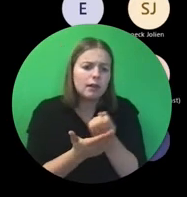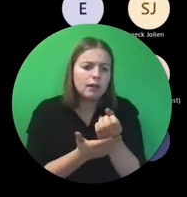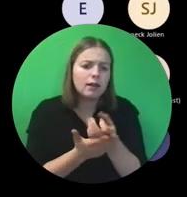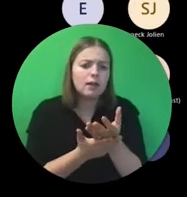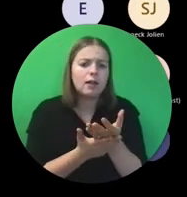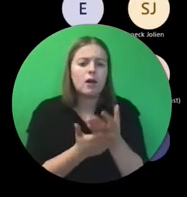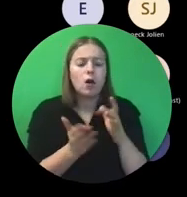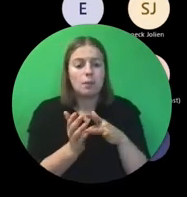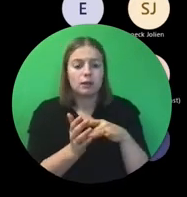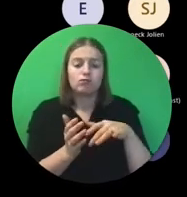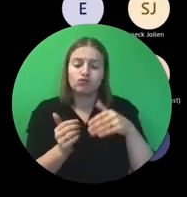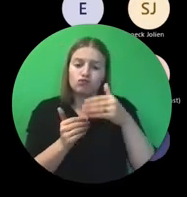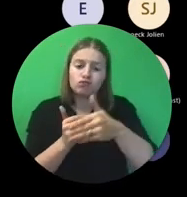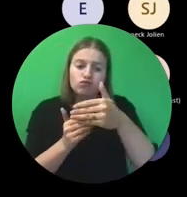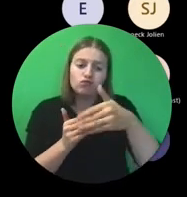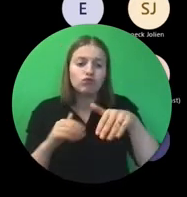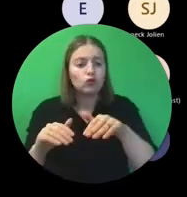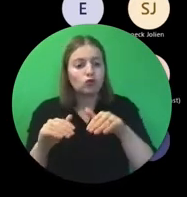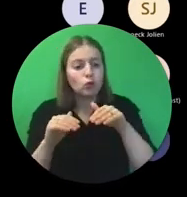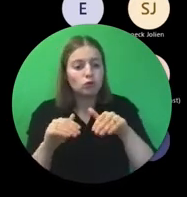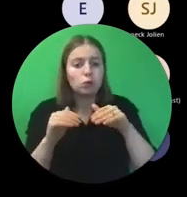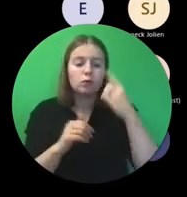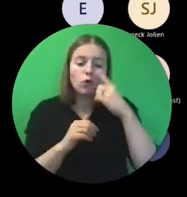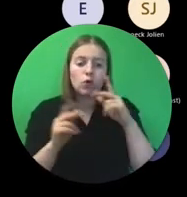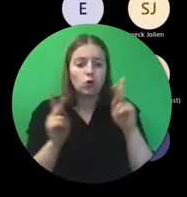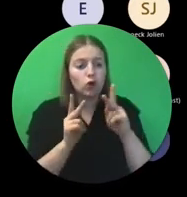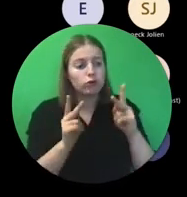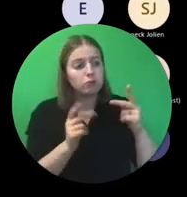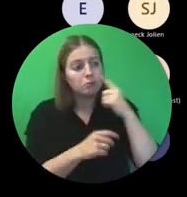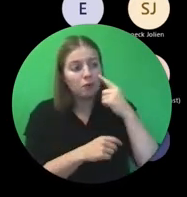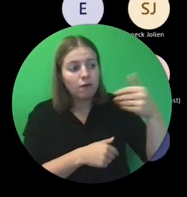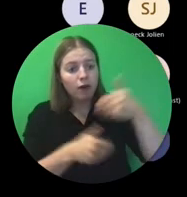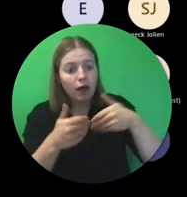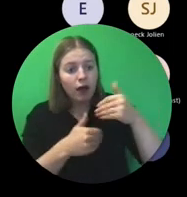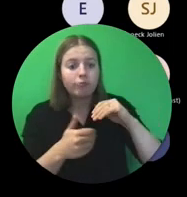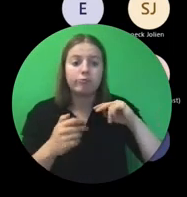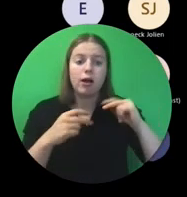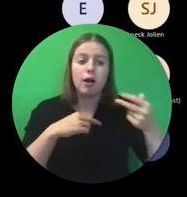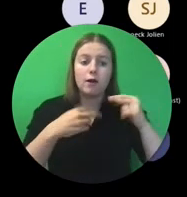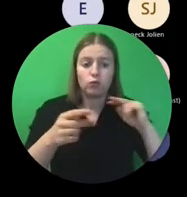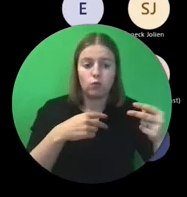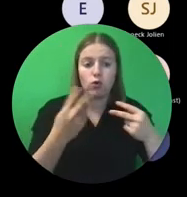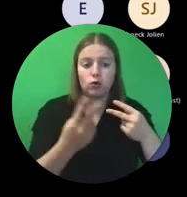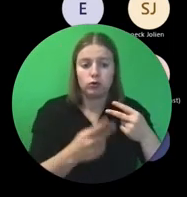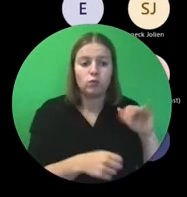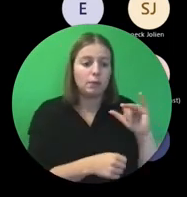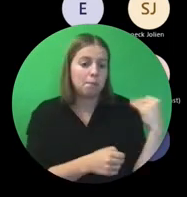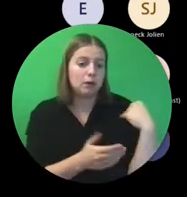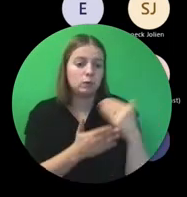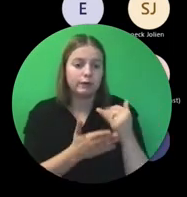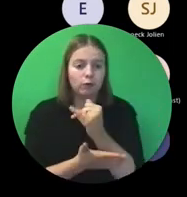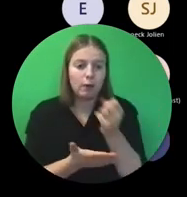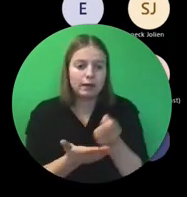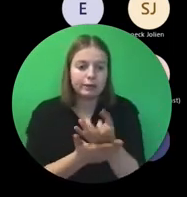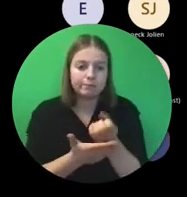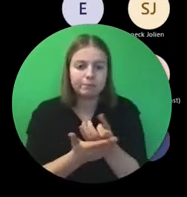voor een Q&A-sessie over het gedeelte dat dan net achter de rug is.